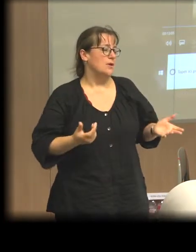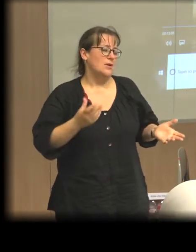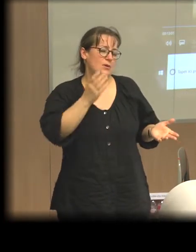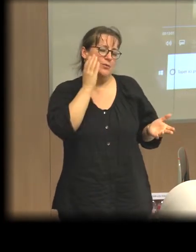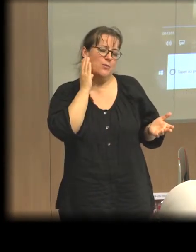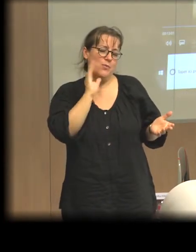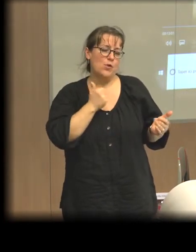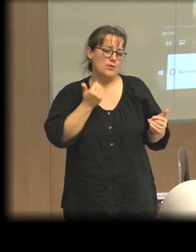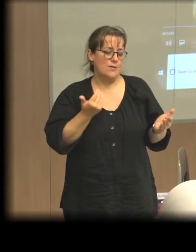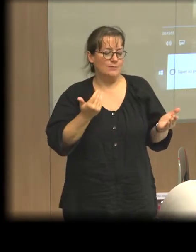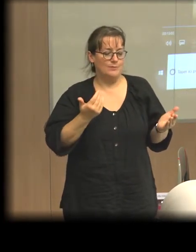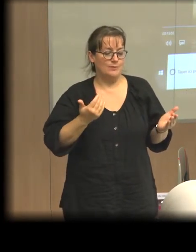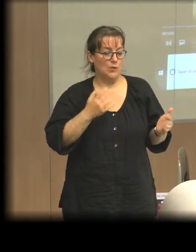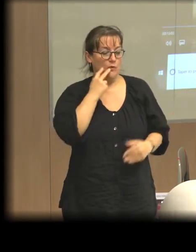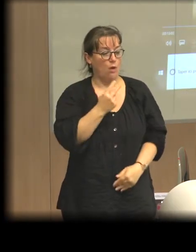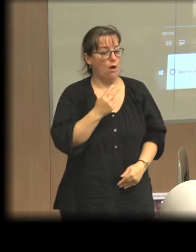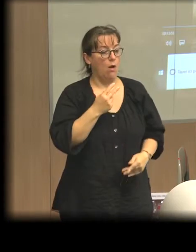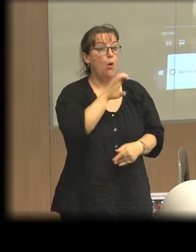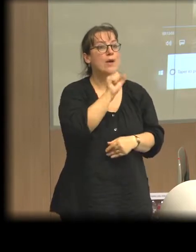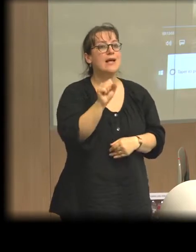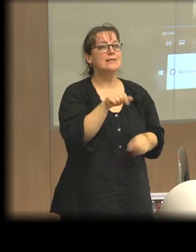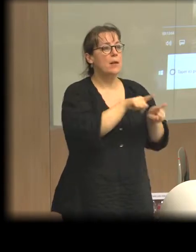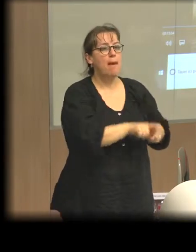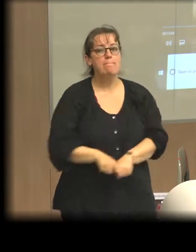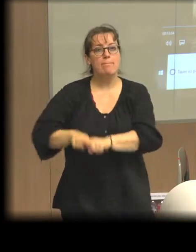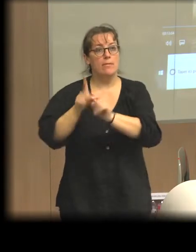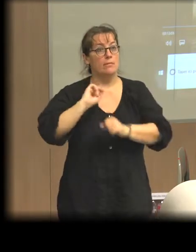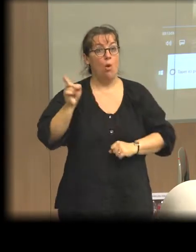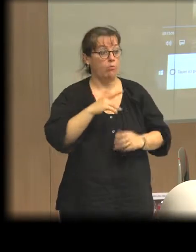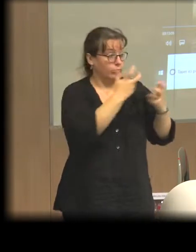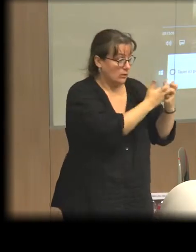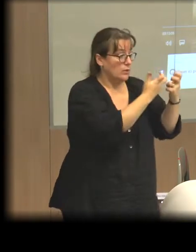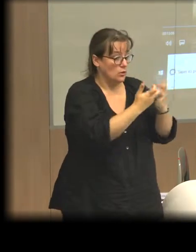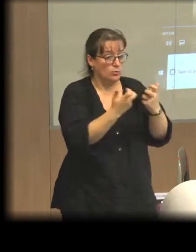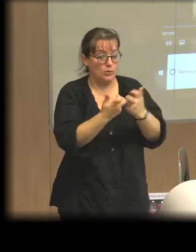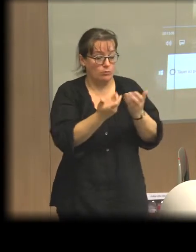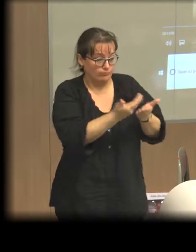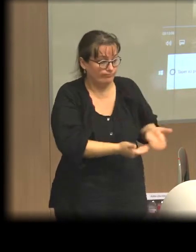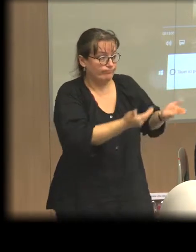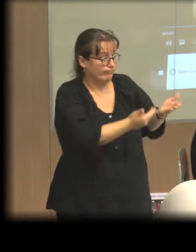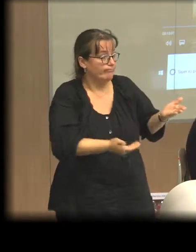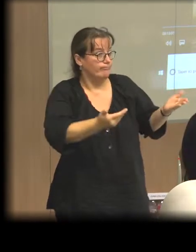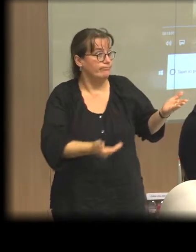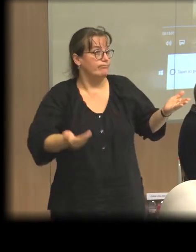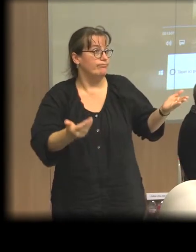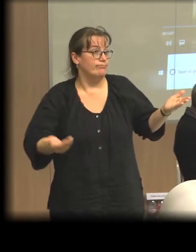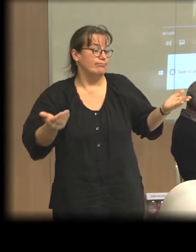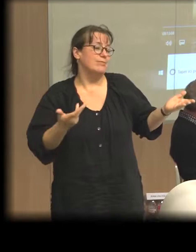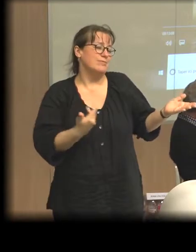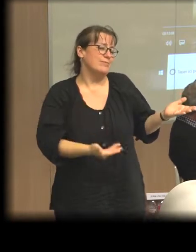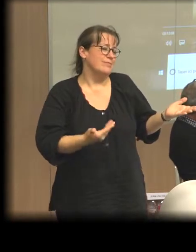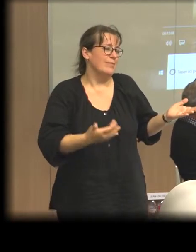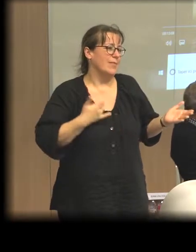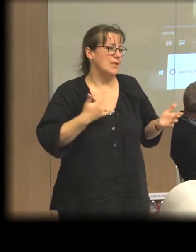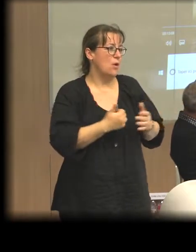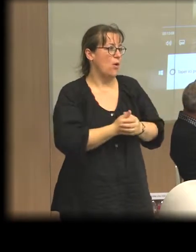d'économie sociale et solidaire qui sont mis en œuvre dans différents contextes. Et ces contextes